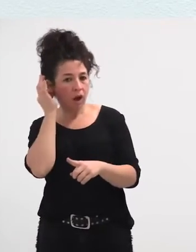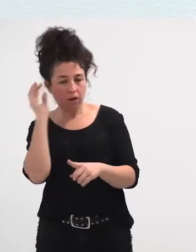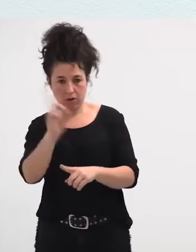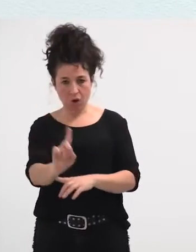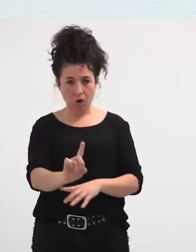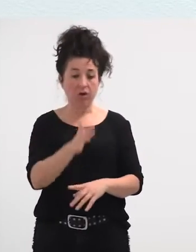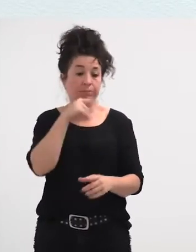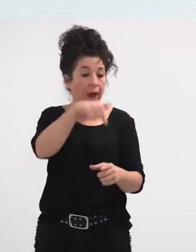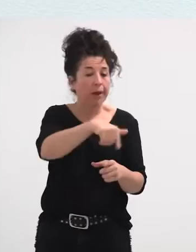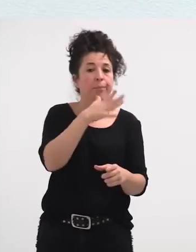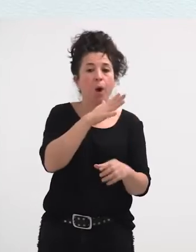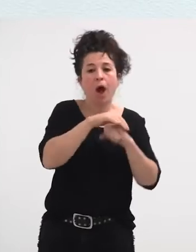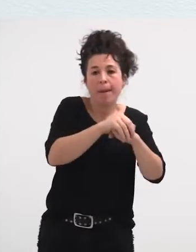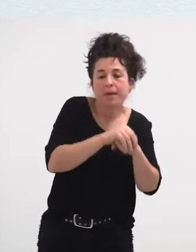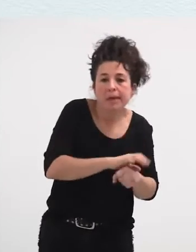bere